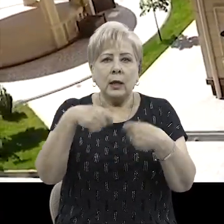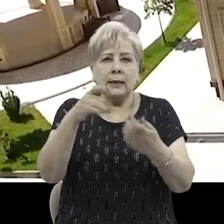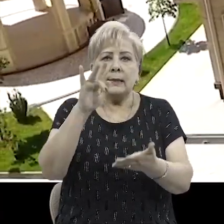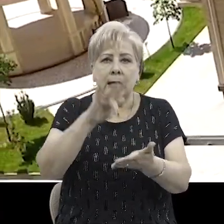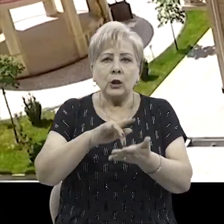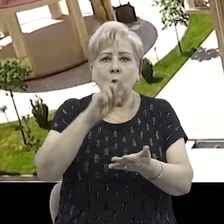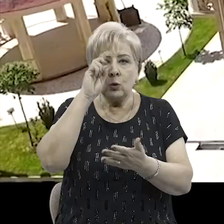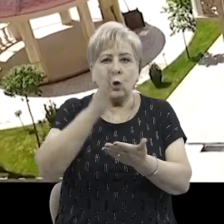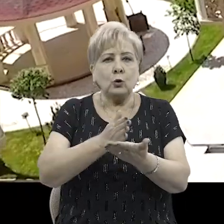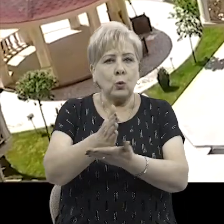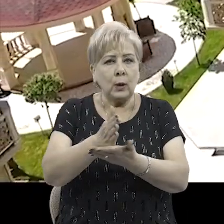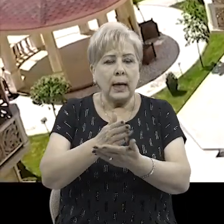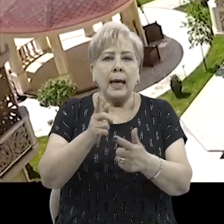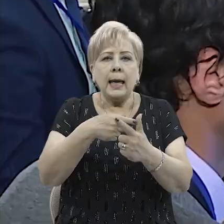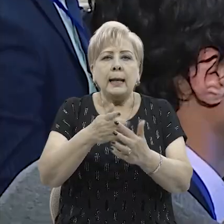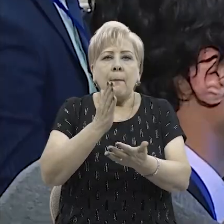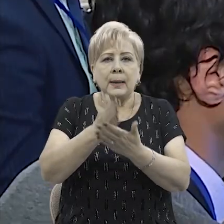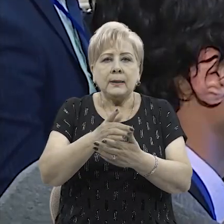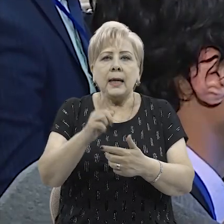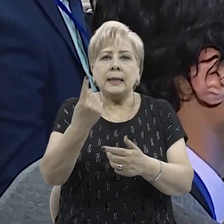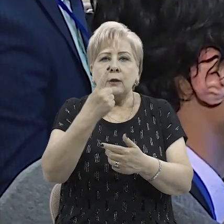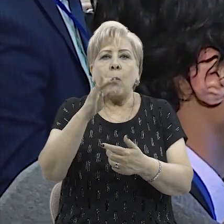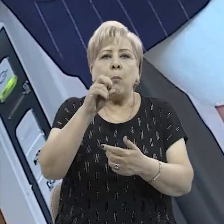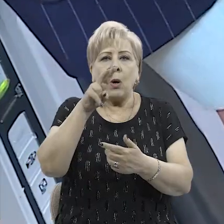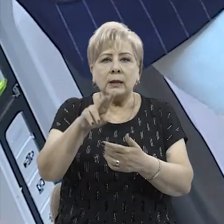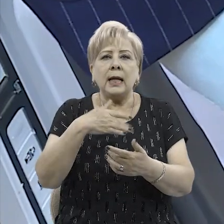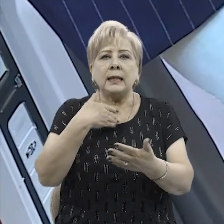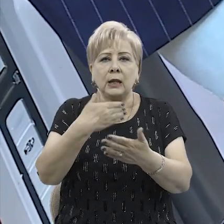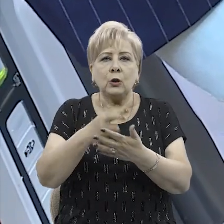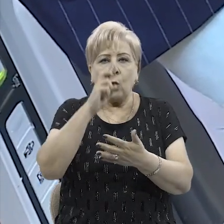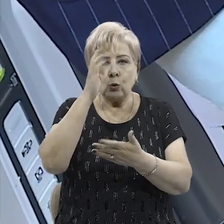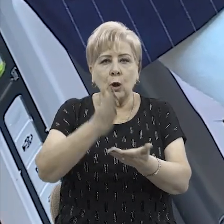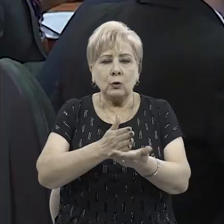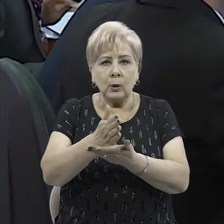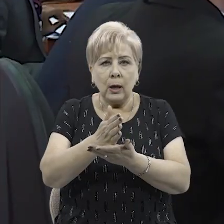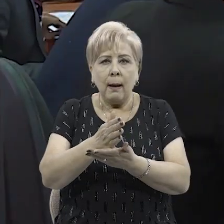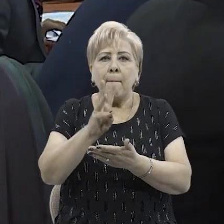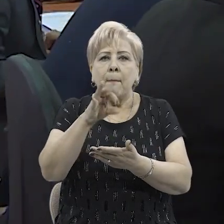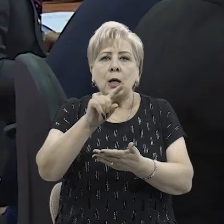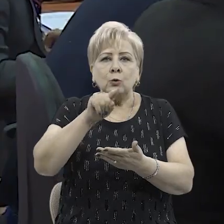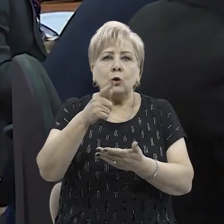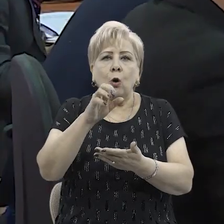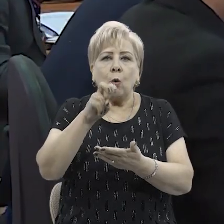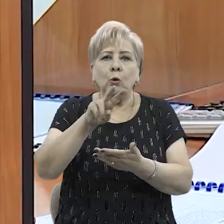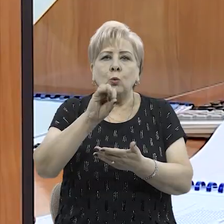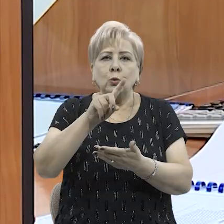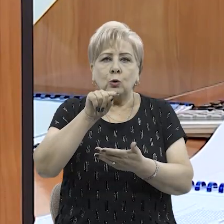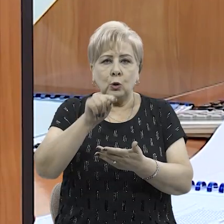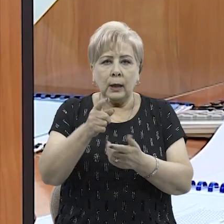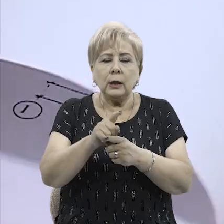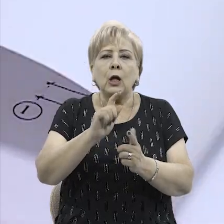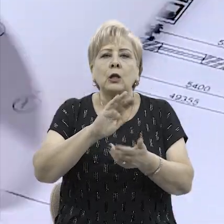центрами государственных услуг или посредством единого портала интерактивных государственных услуг – my.go.us.